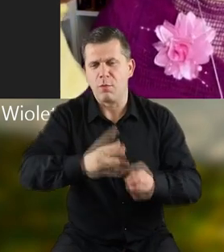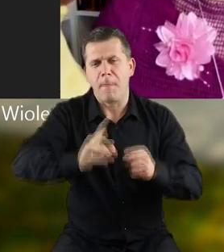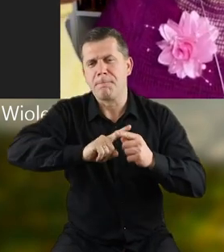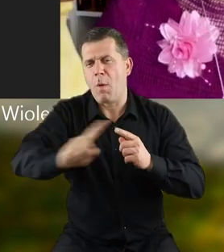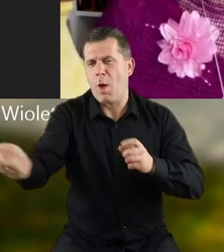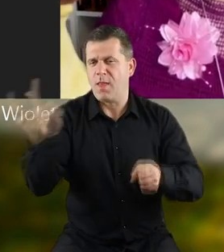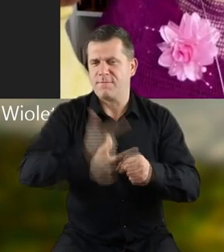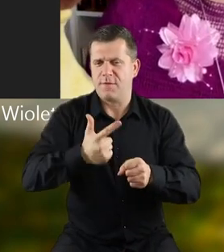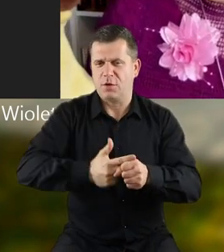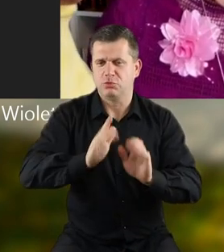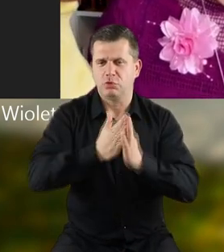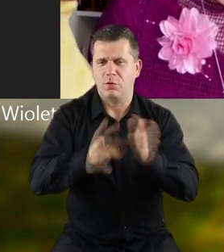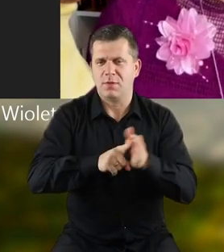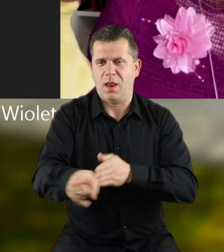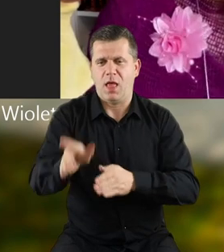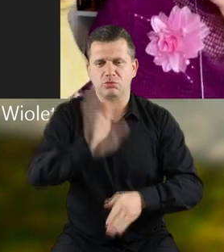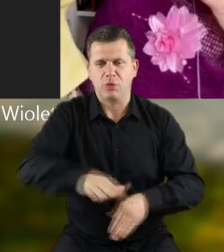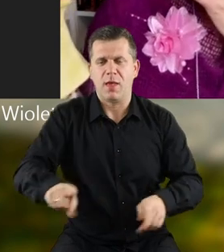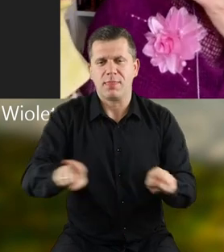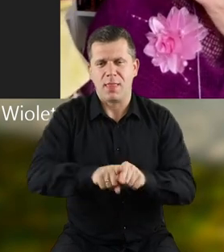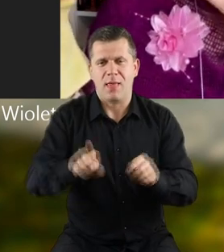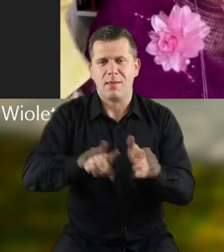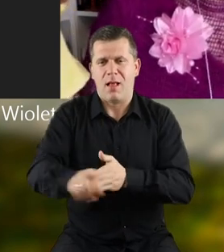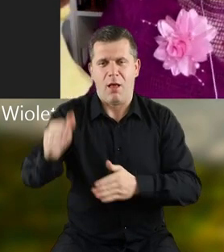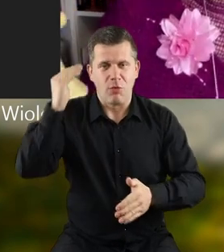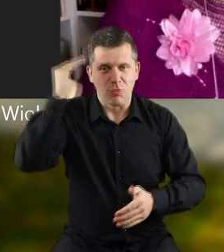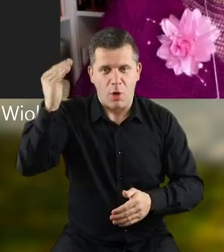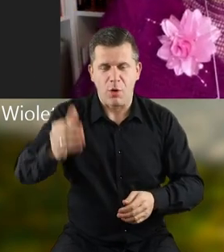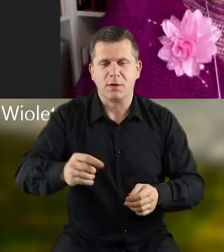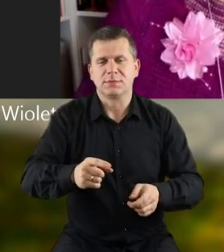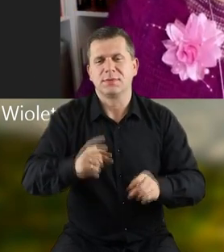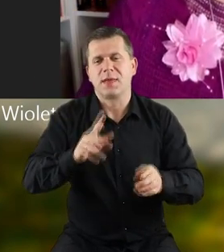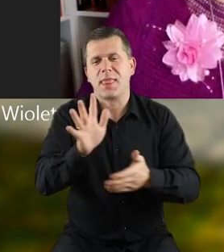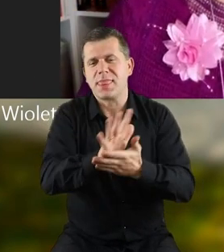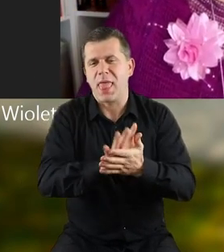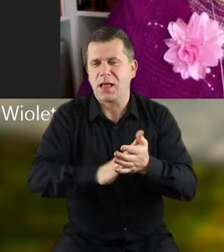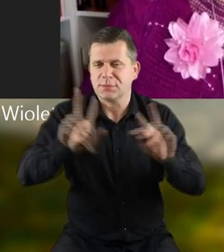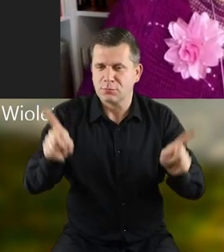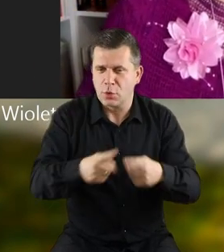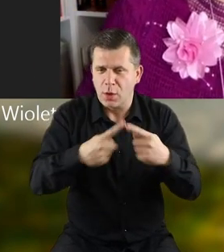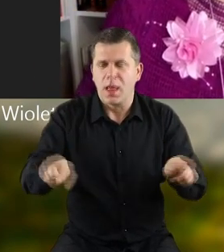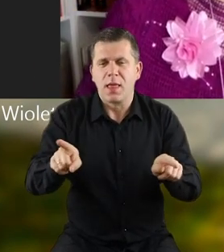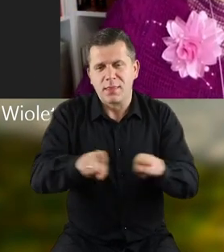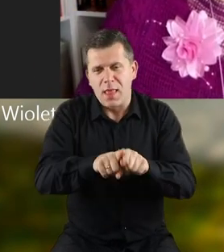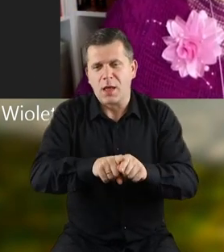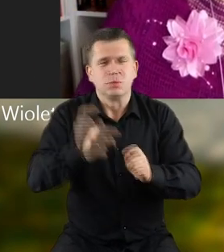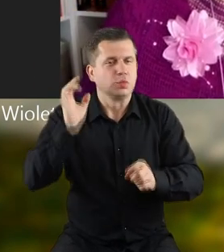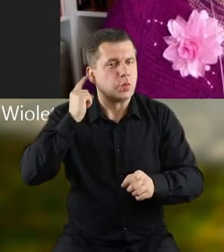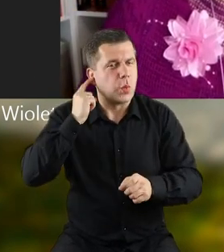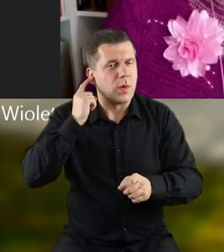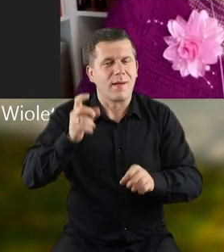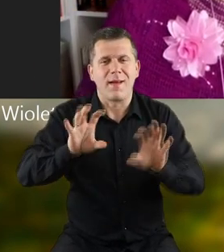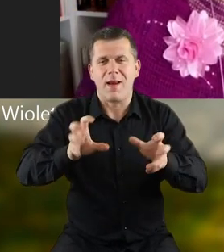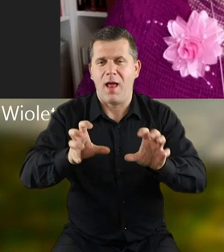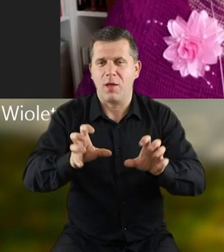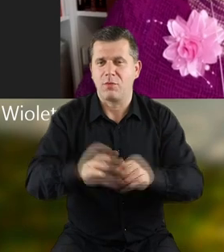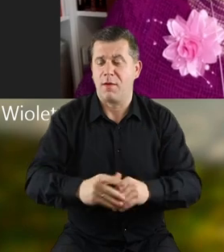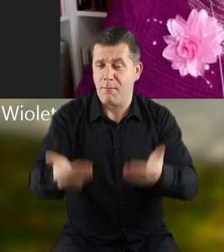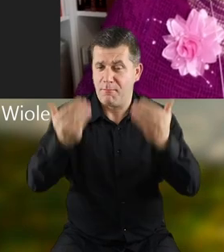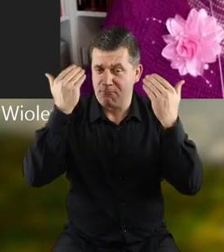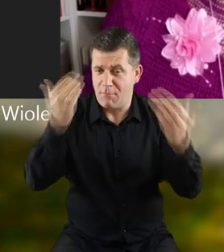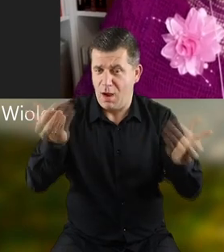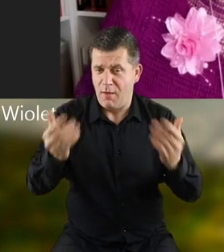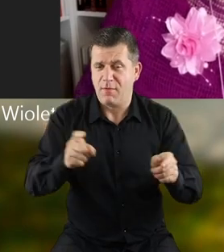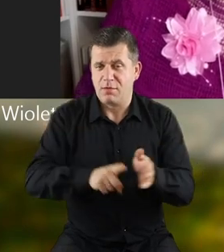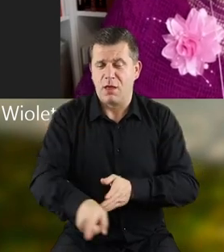dzieci, pisze również książki dla dorosłych, scenariusze, teksty piosenek, a także słuchowiska radiowe. Chciałam również